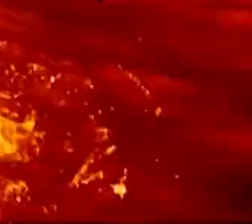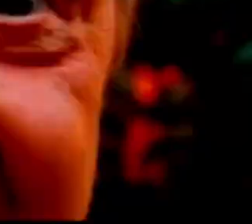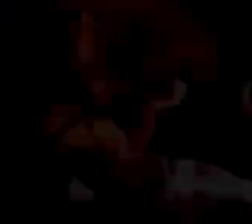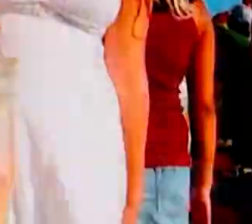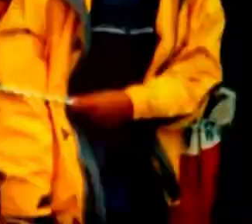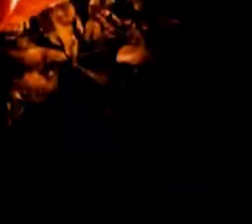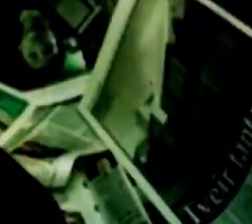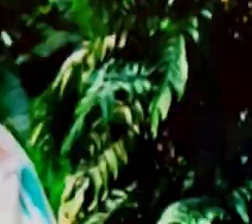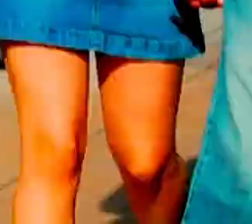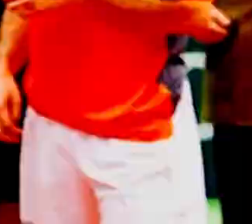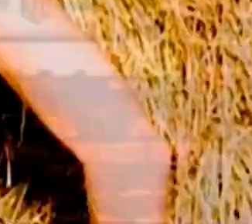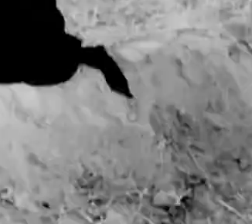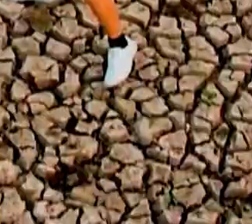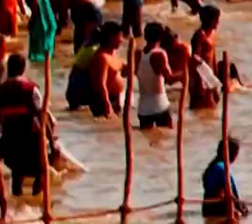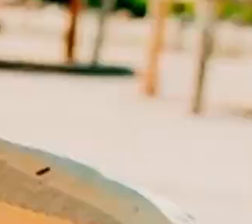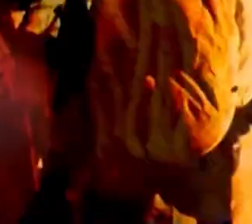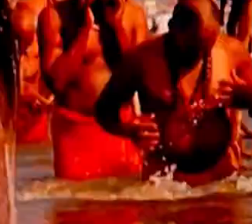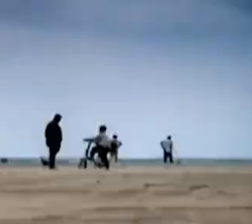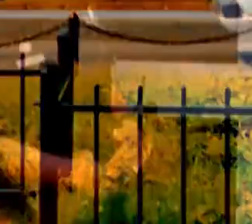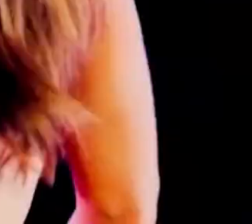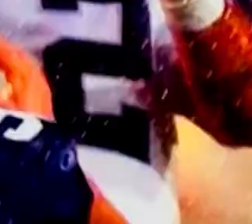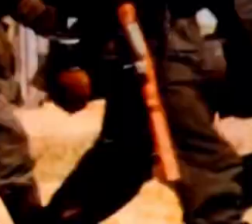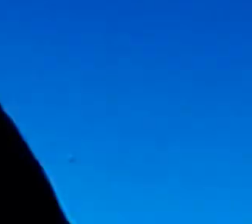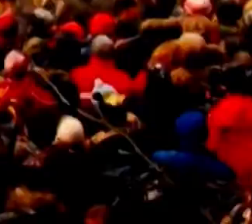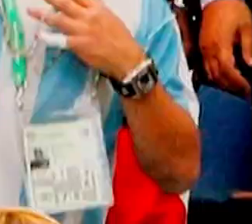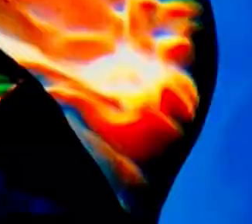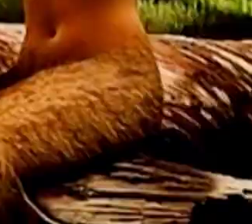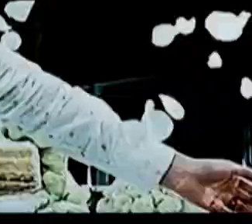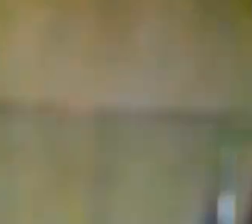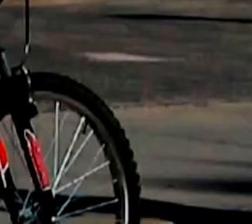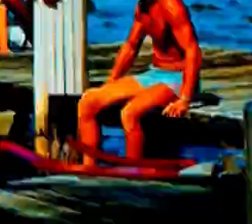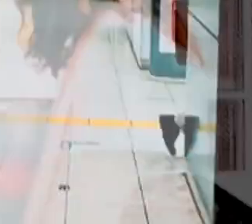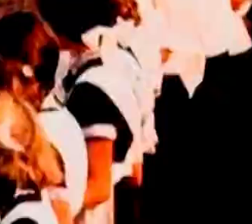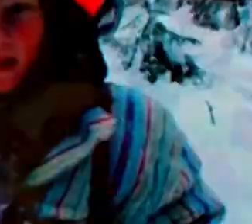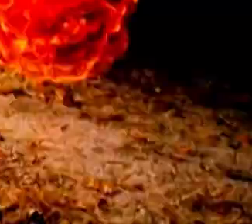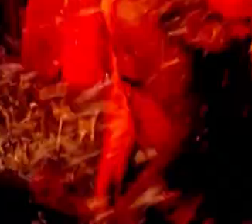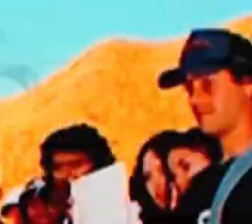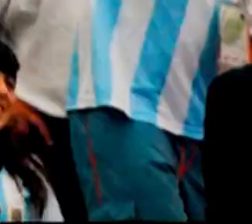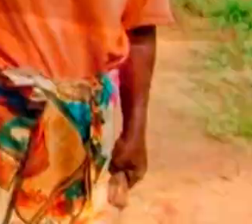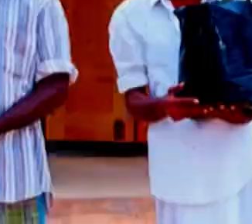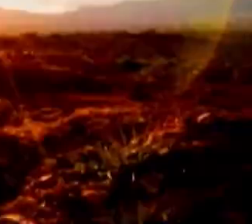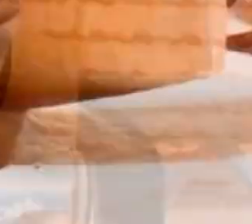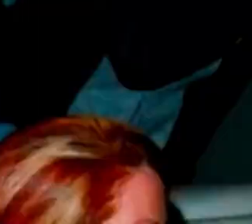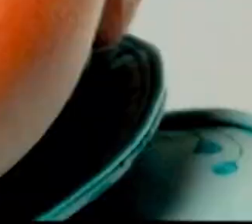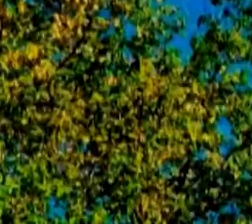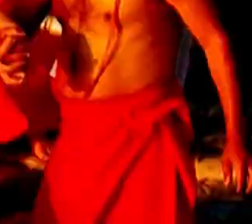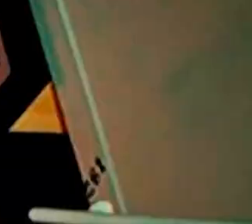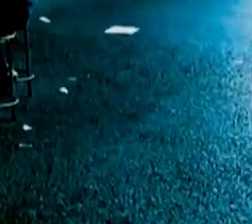To jest materiał, który składa się z około, nie pamiętam już, 60 klatek na sekundę.